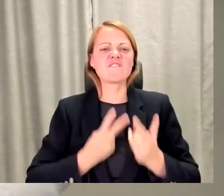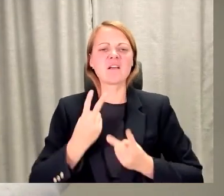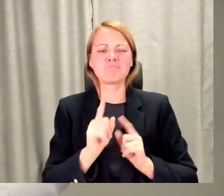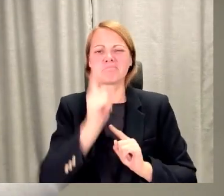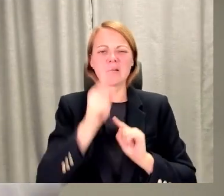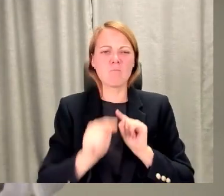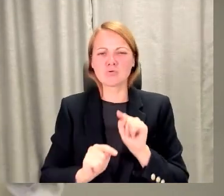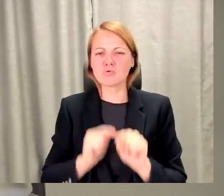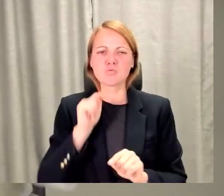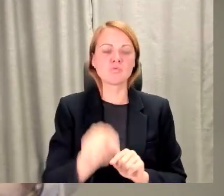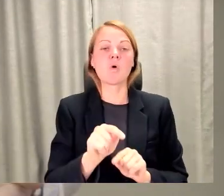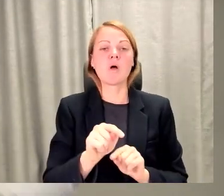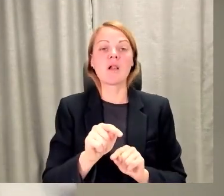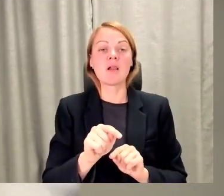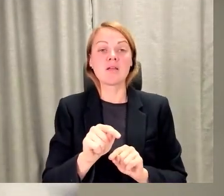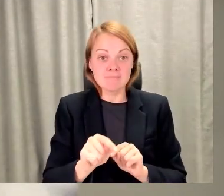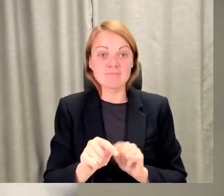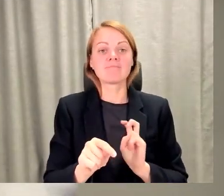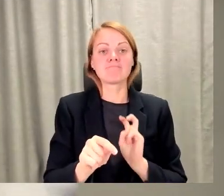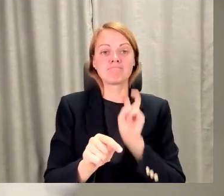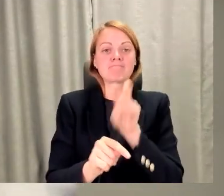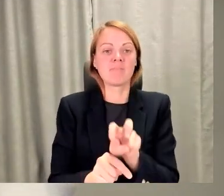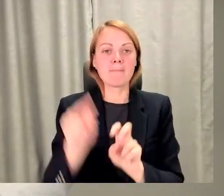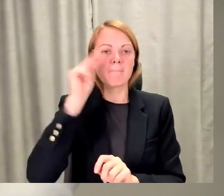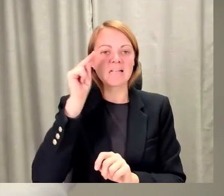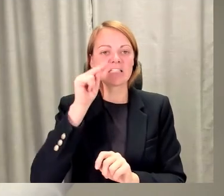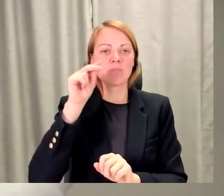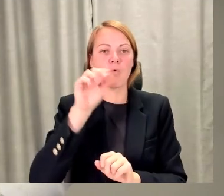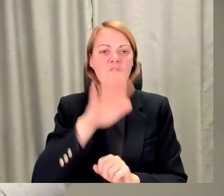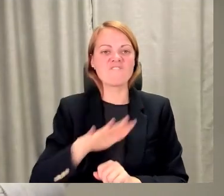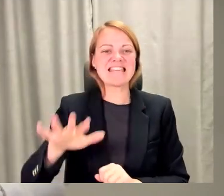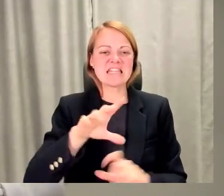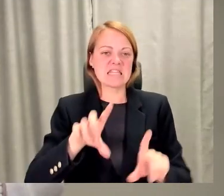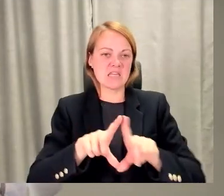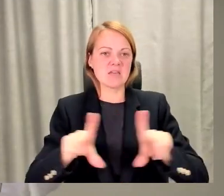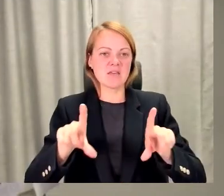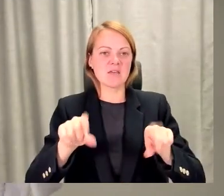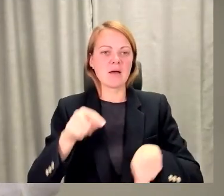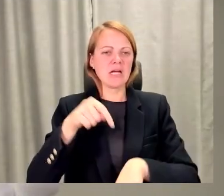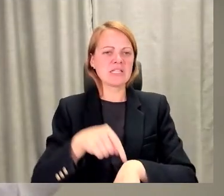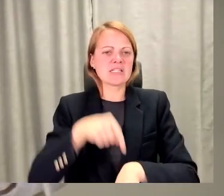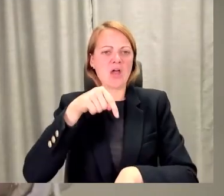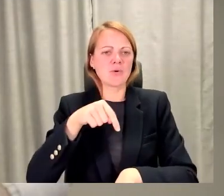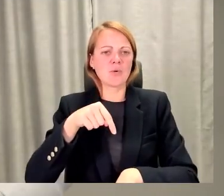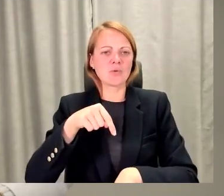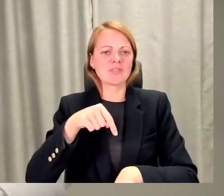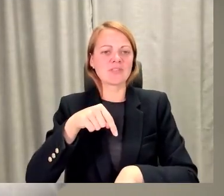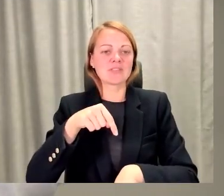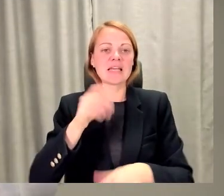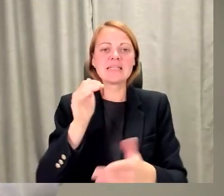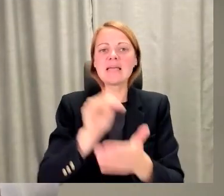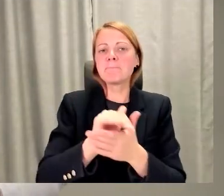lai atnākt uz mācību vidi un sajūst iepazīties ar citiem